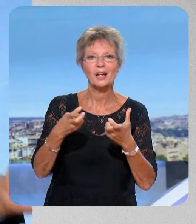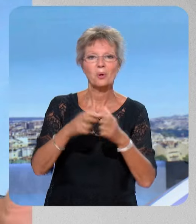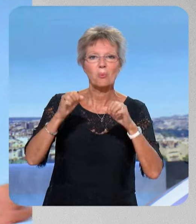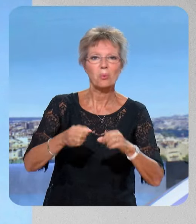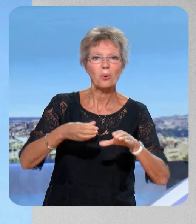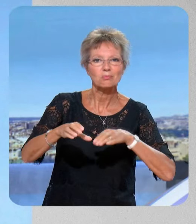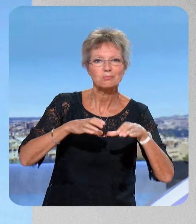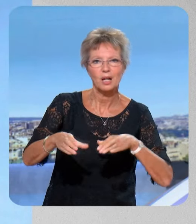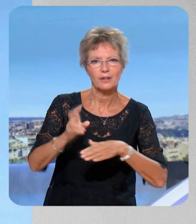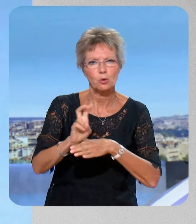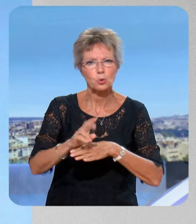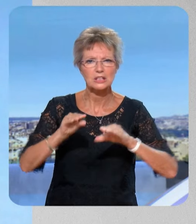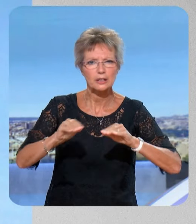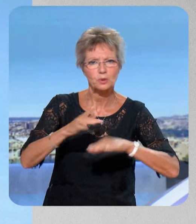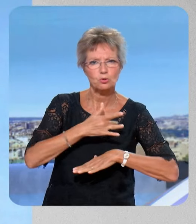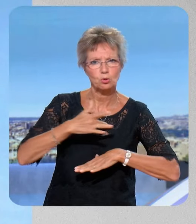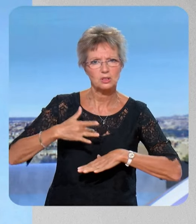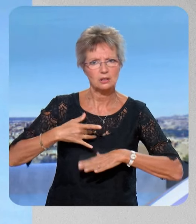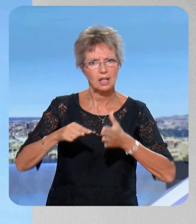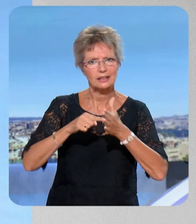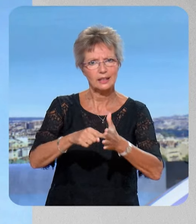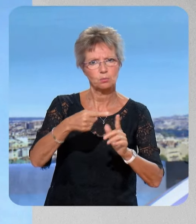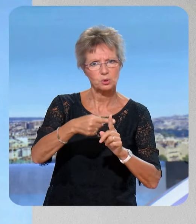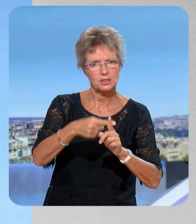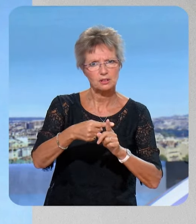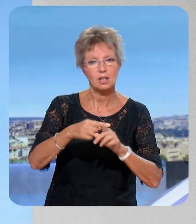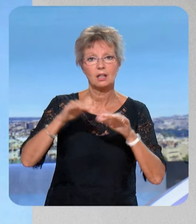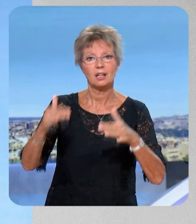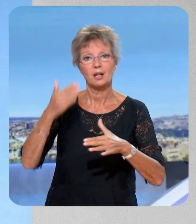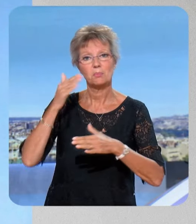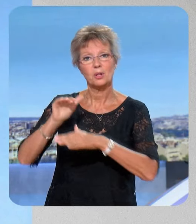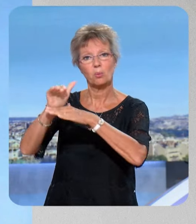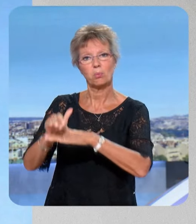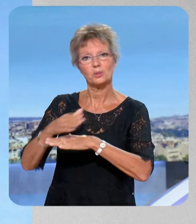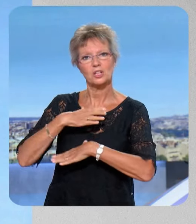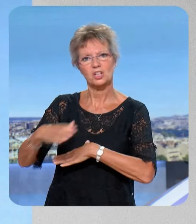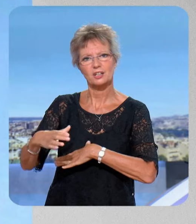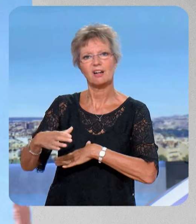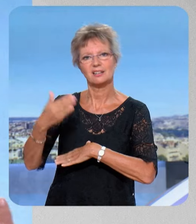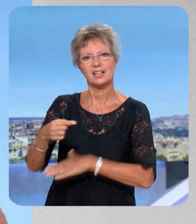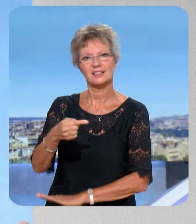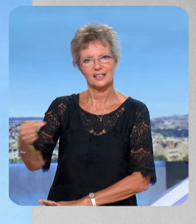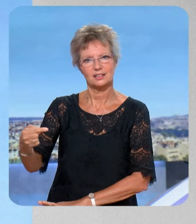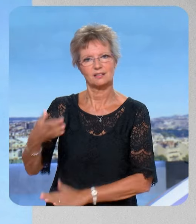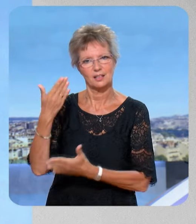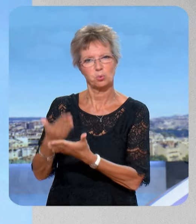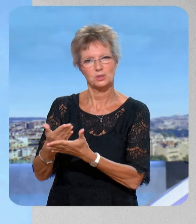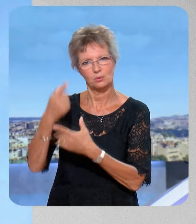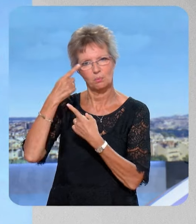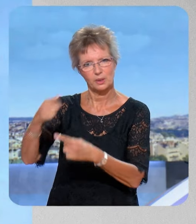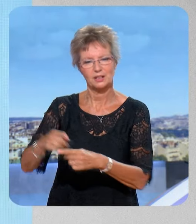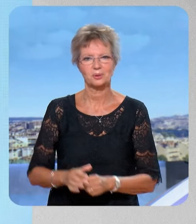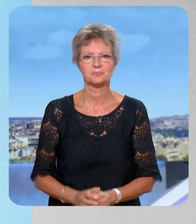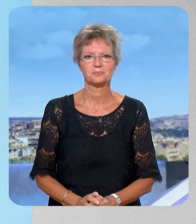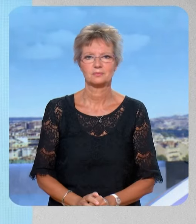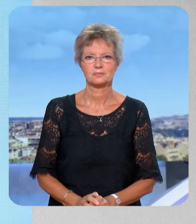pour l'éducation, pour la santé, c'est de la bonne dette. La dette pour faire des cadeaux aux plus riches, ce n pas de la bonne dette, et c'est là-dessus que nous voulons revenir. Et là, c le discours